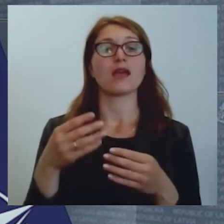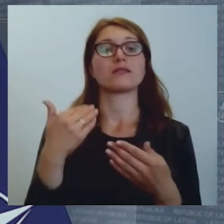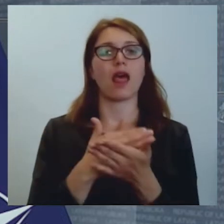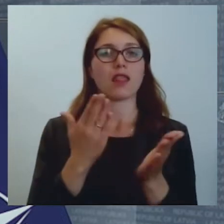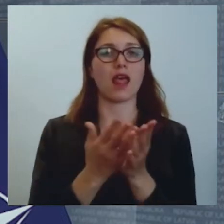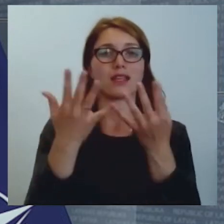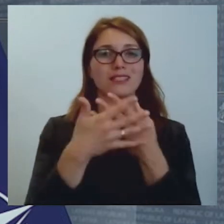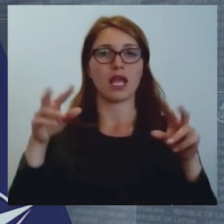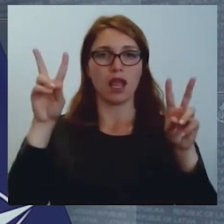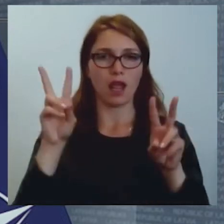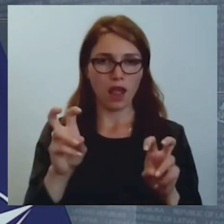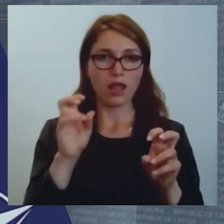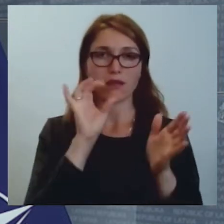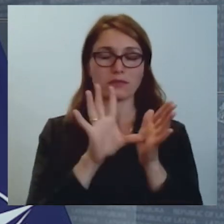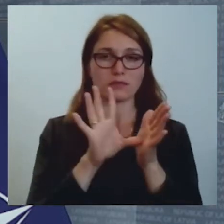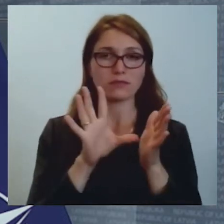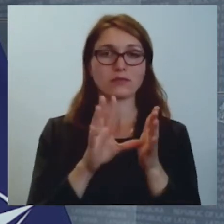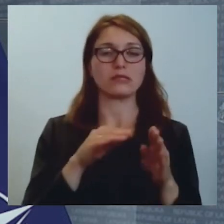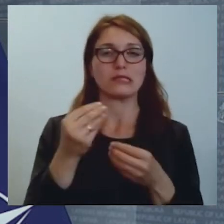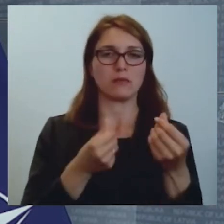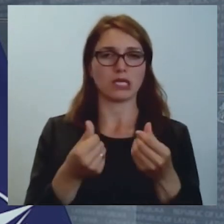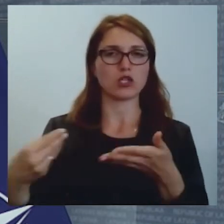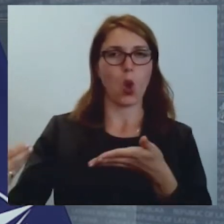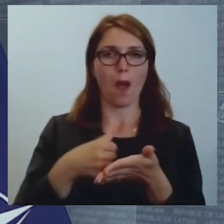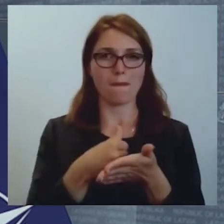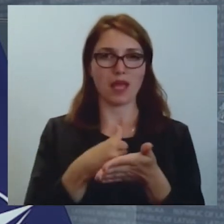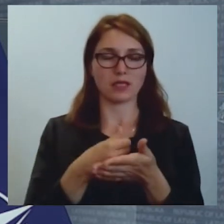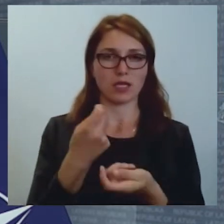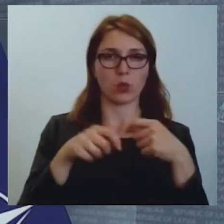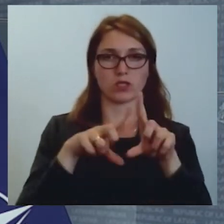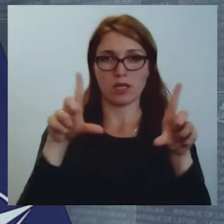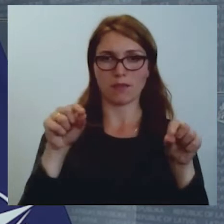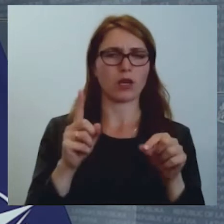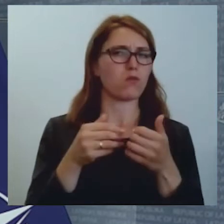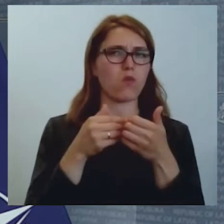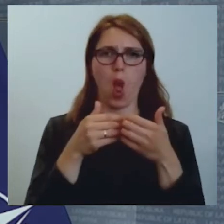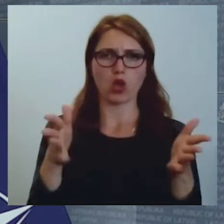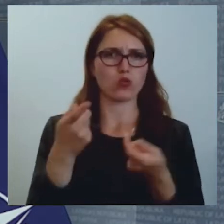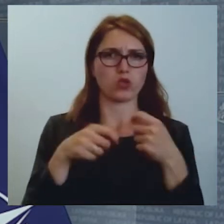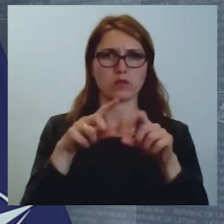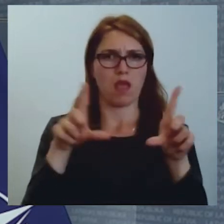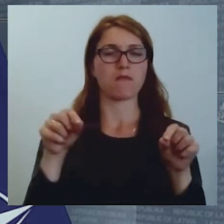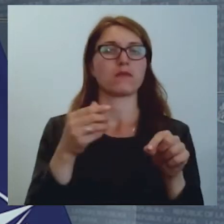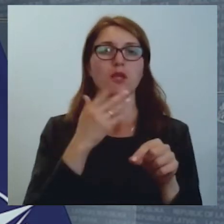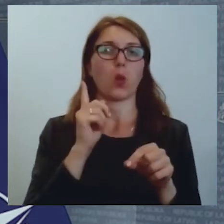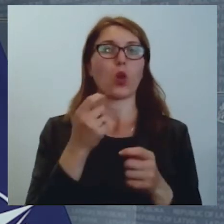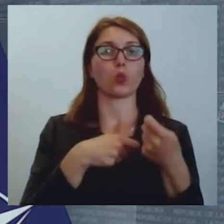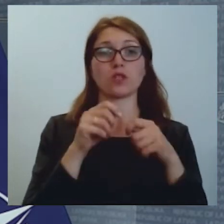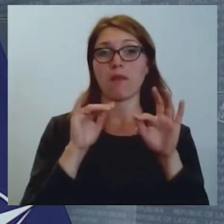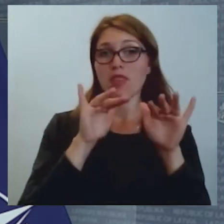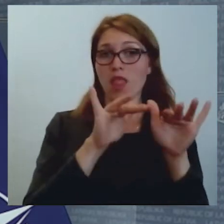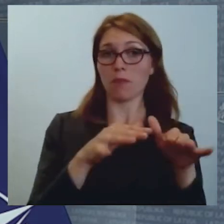personām. Tātad šeit ir plašs juridisko personu lokas, ne tikai uzņēmēju darbību